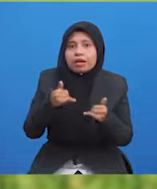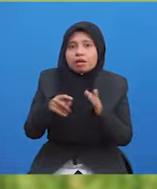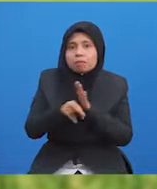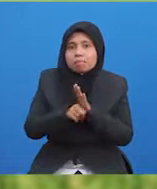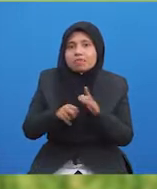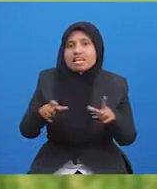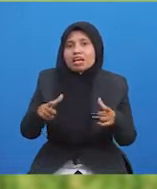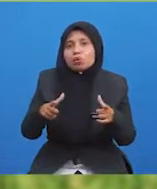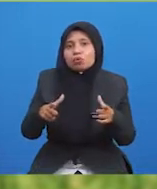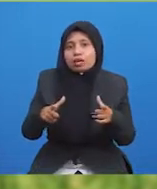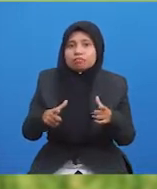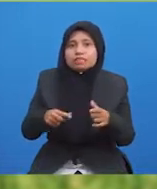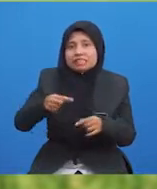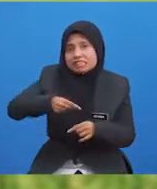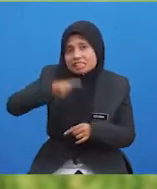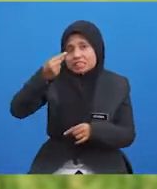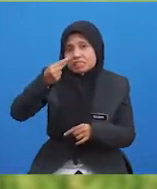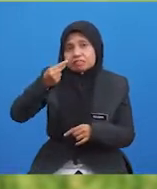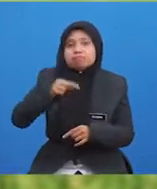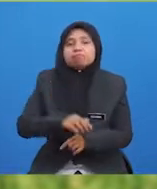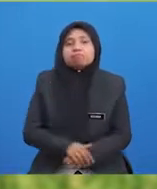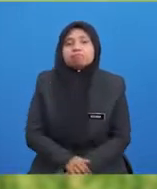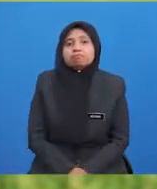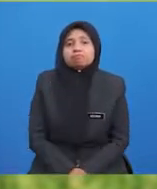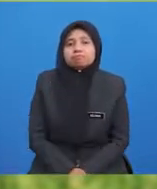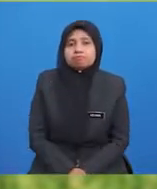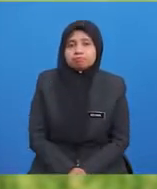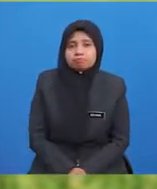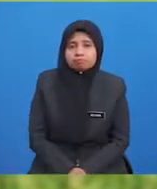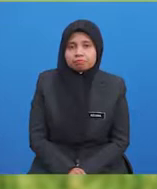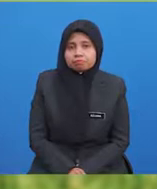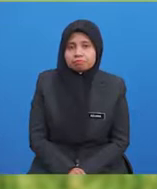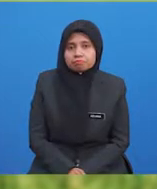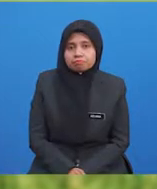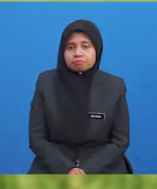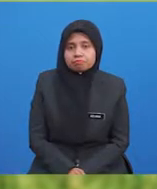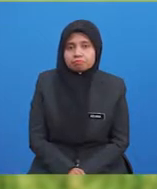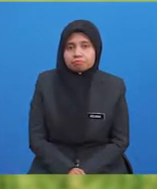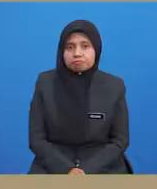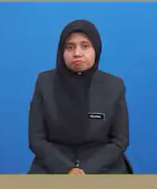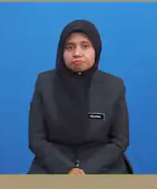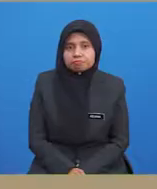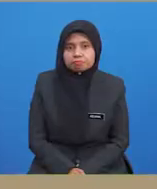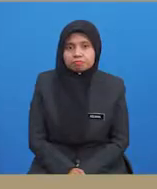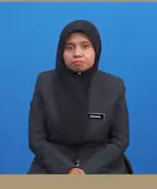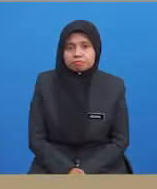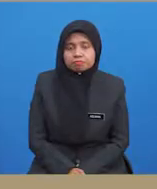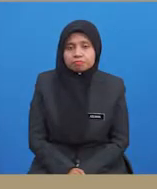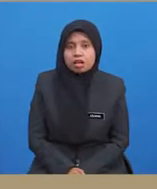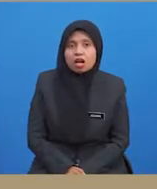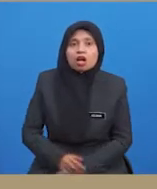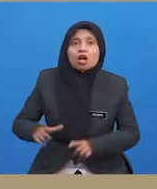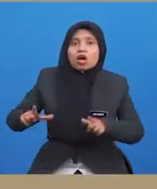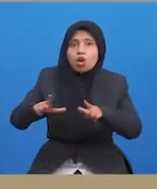yang bakal dihadapi jika pemain melakukan tindakan yang kasar dan agresif. Lokasi